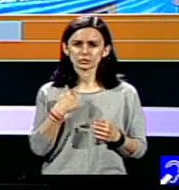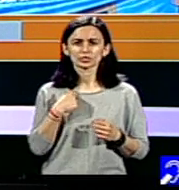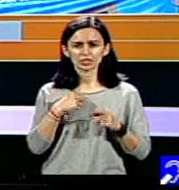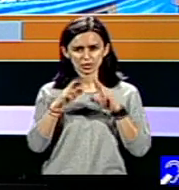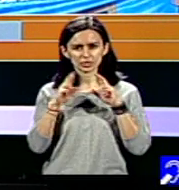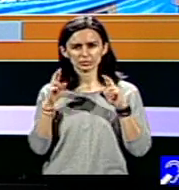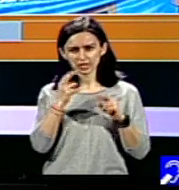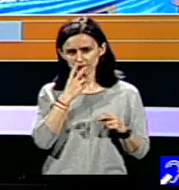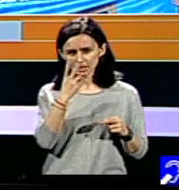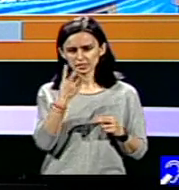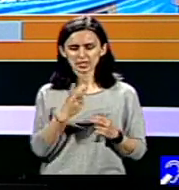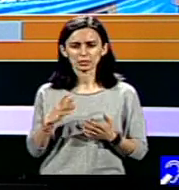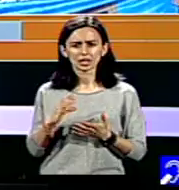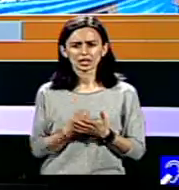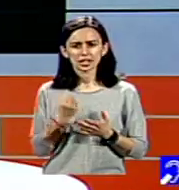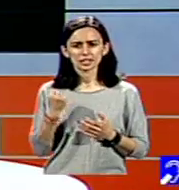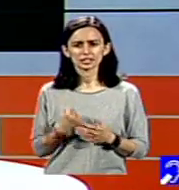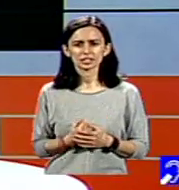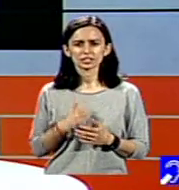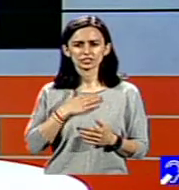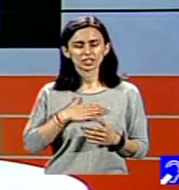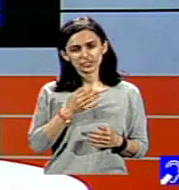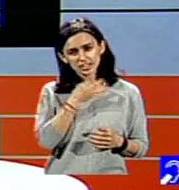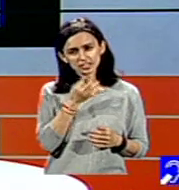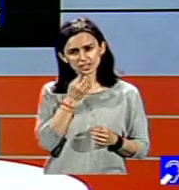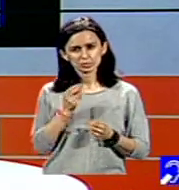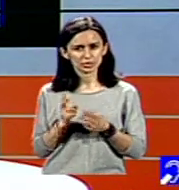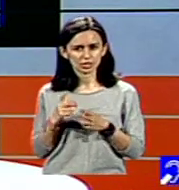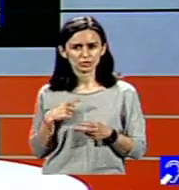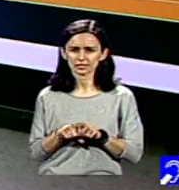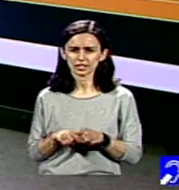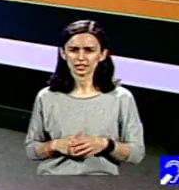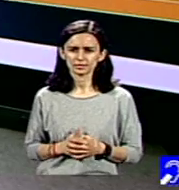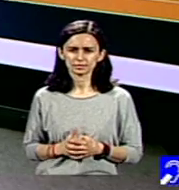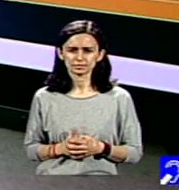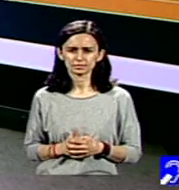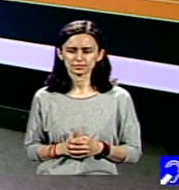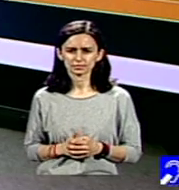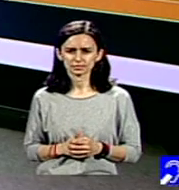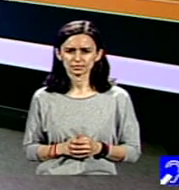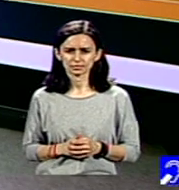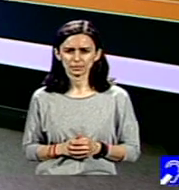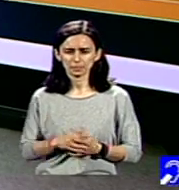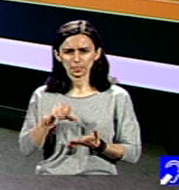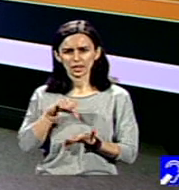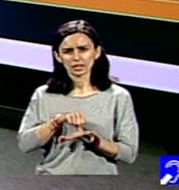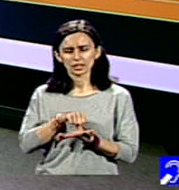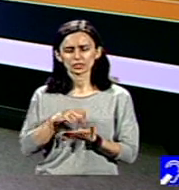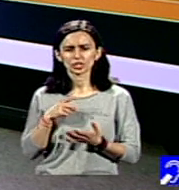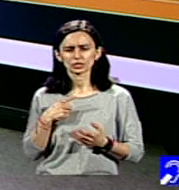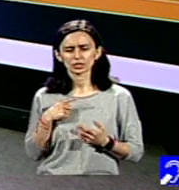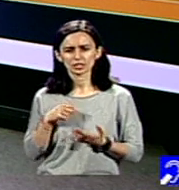chiar pus pe picioare și chiar în funcțiune. Vreau să ne dai un status. Centrul Respiro este un centru